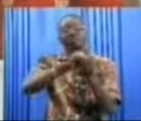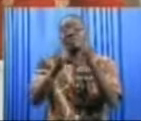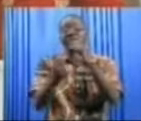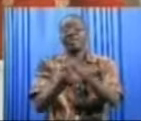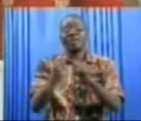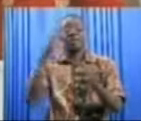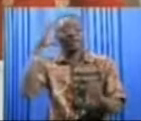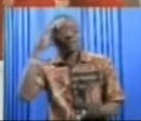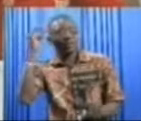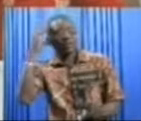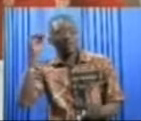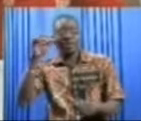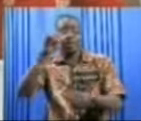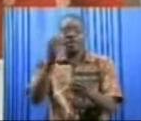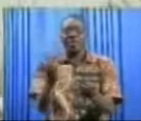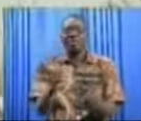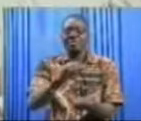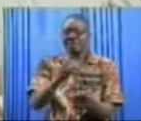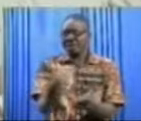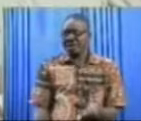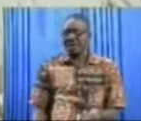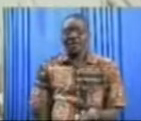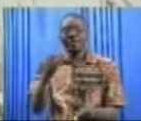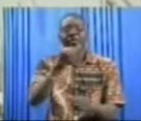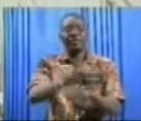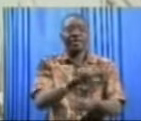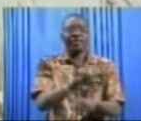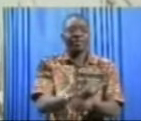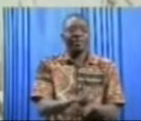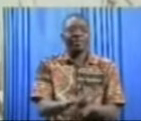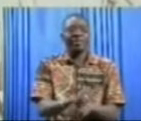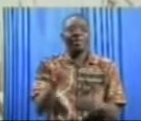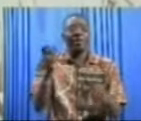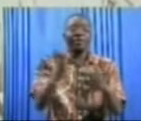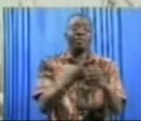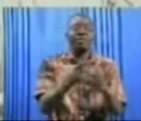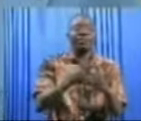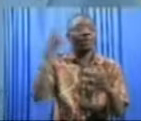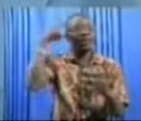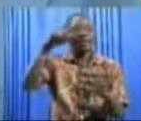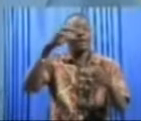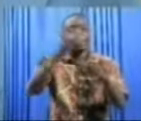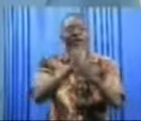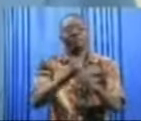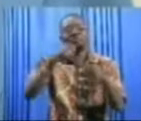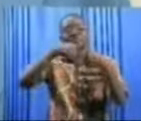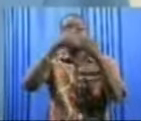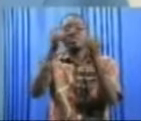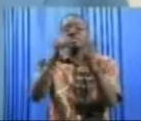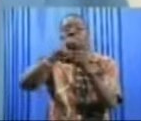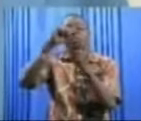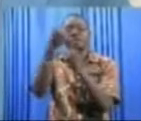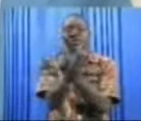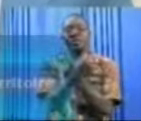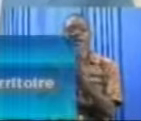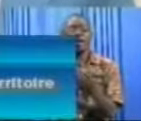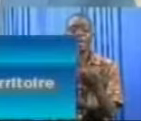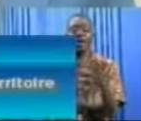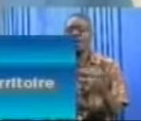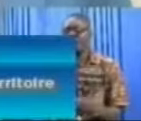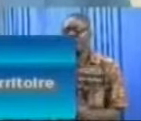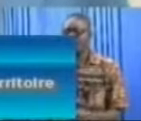dotation de moyens de travail ou collectivité. L'axe 1, par exemple, est l'appropriation sociale. Quel est l'outil